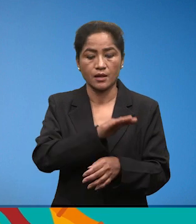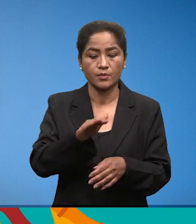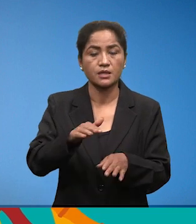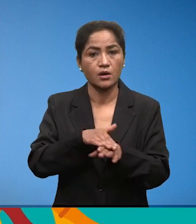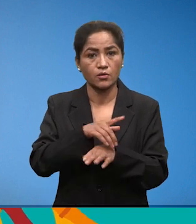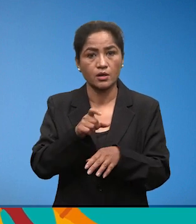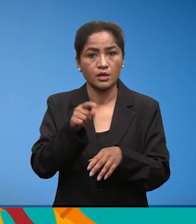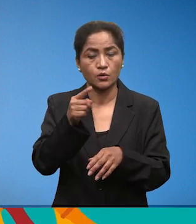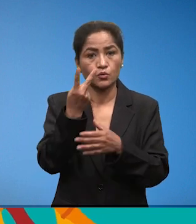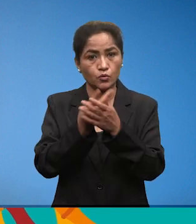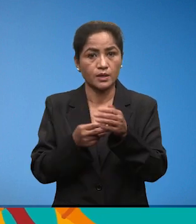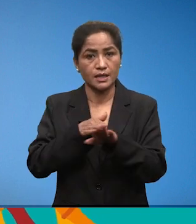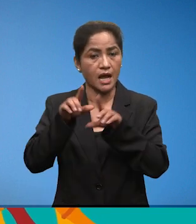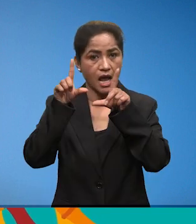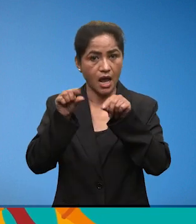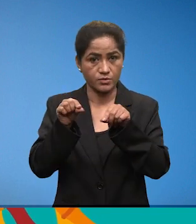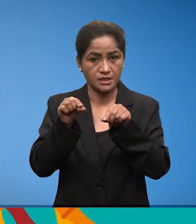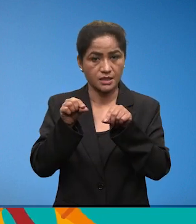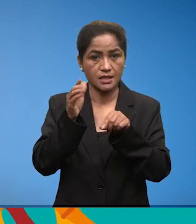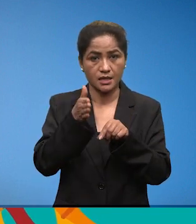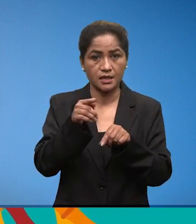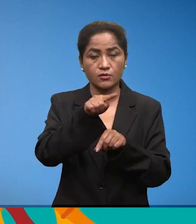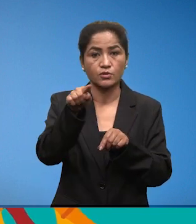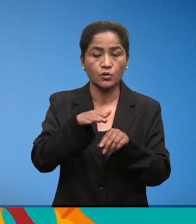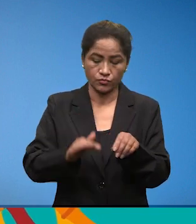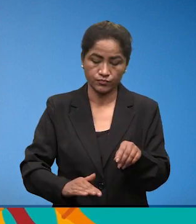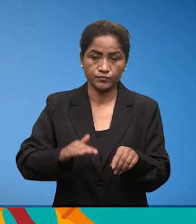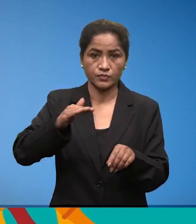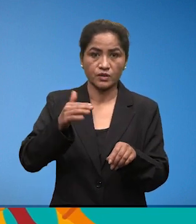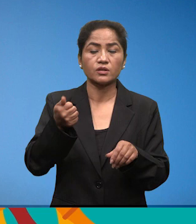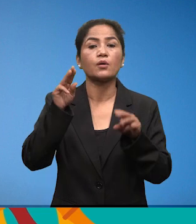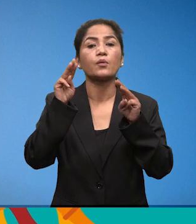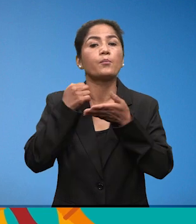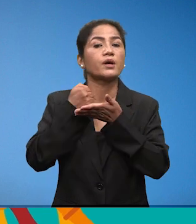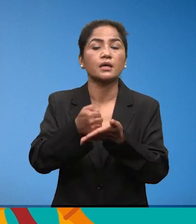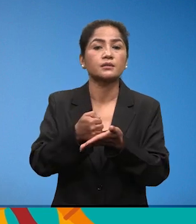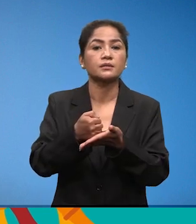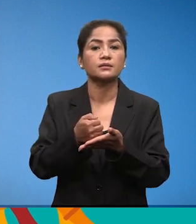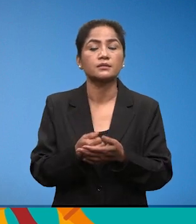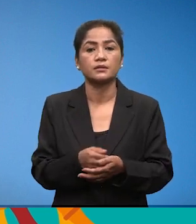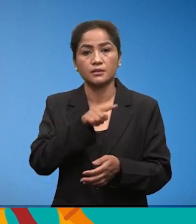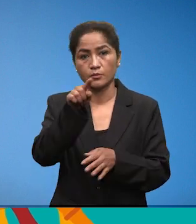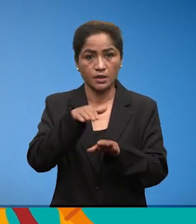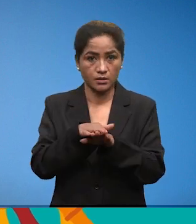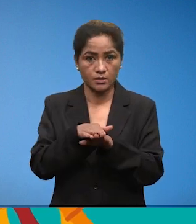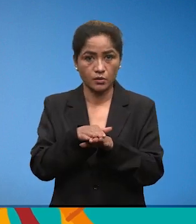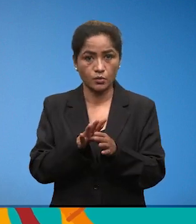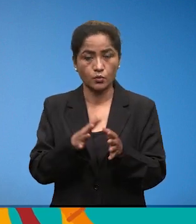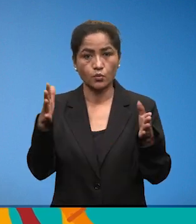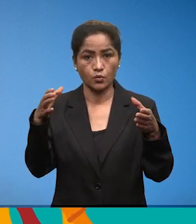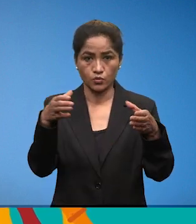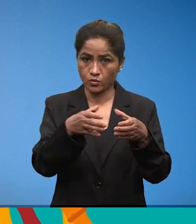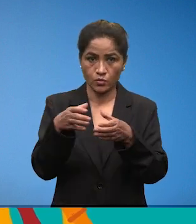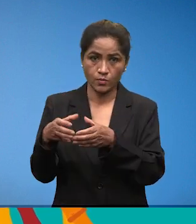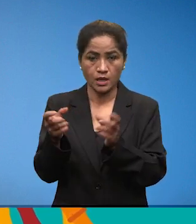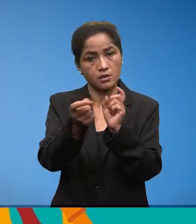धन्यबाद सबई अवसेक्ताले उनिहरू हुरकना कतिको मदद गर्चता। तपाई हरू ठुलो समहमा